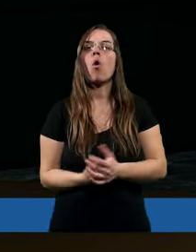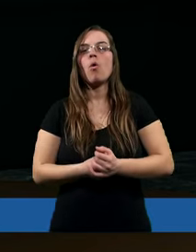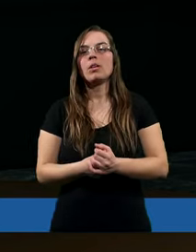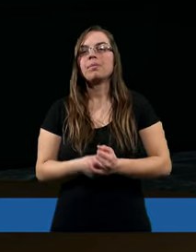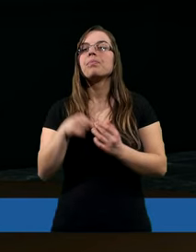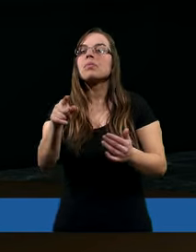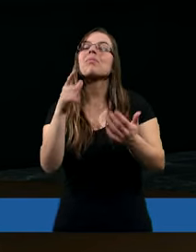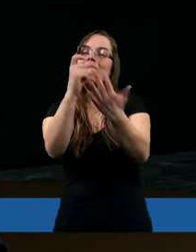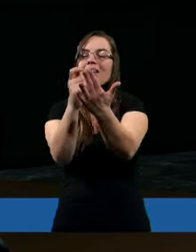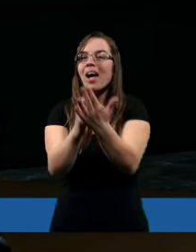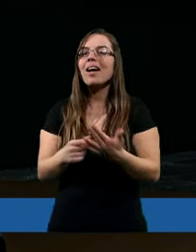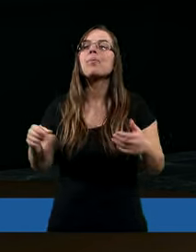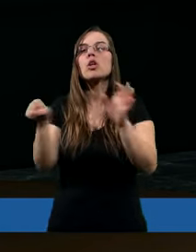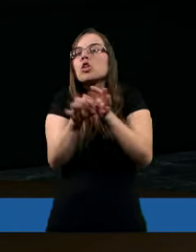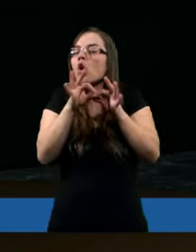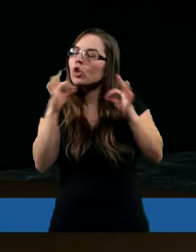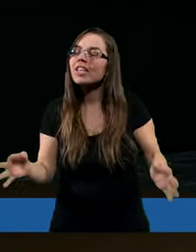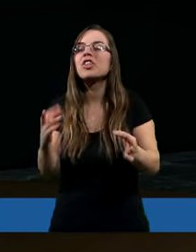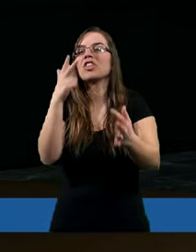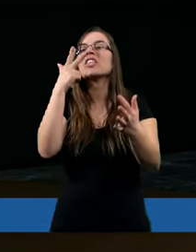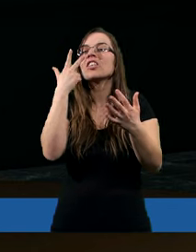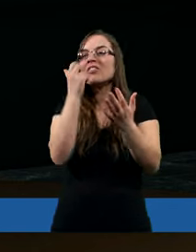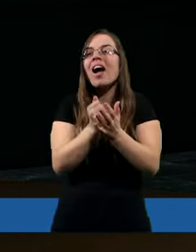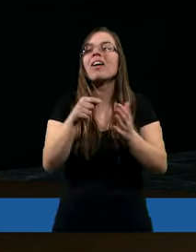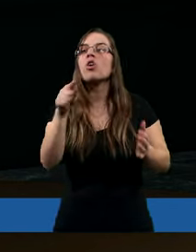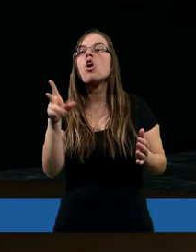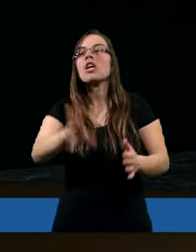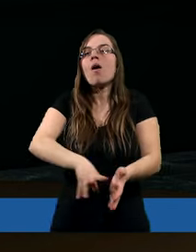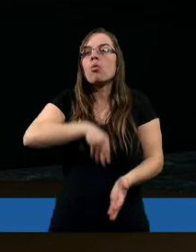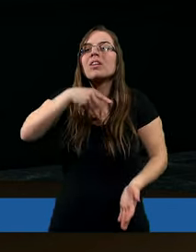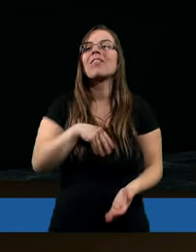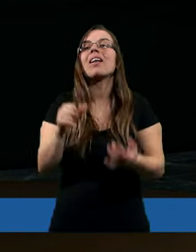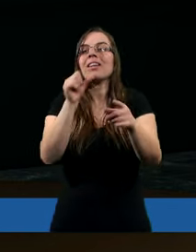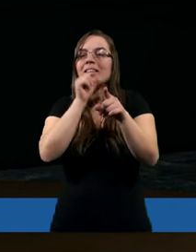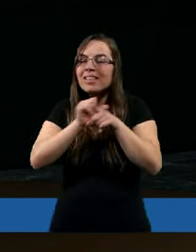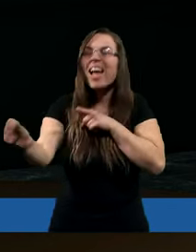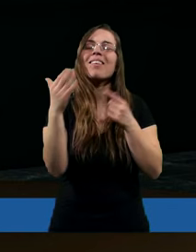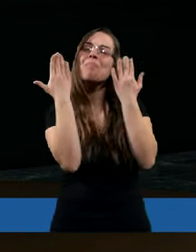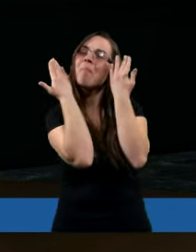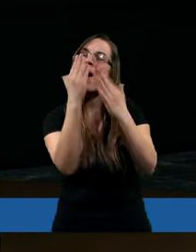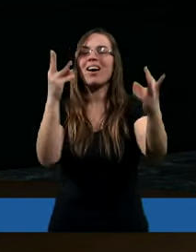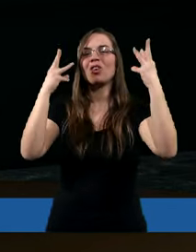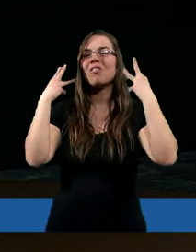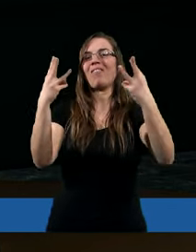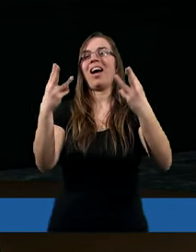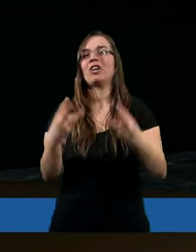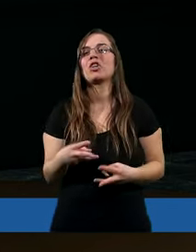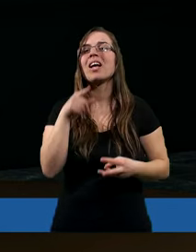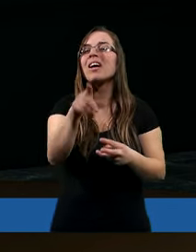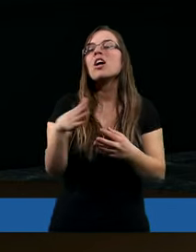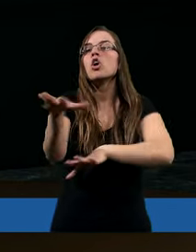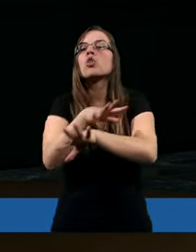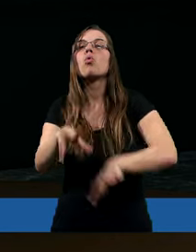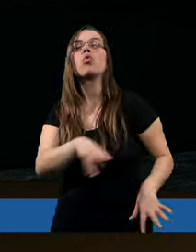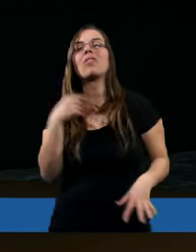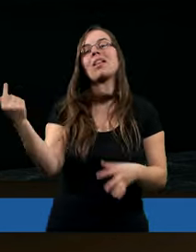I właśnie te fragmenty, one dobitnie świadczą o tym, że uświęcenie jest nam potrzebne. To nie ma tak po prostu, że